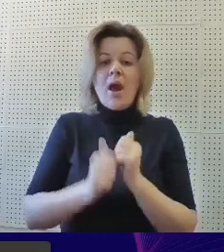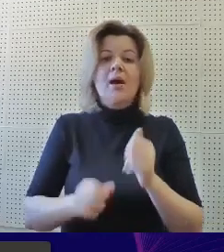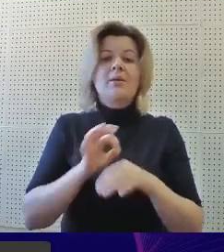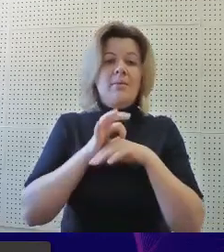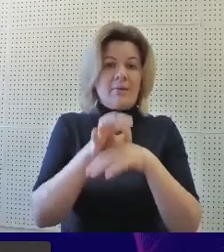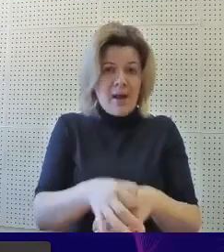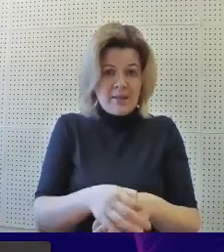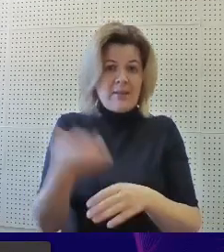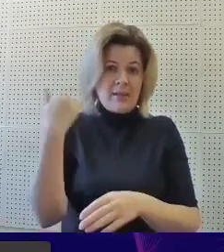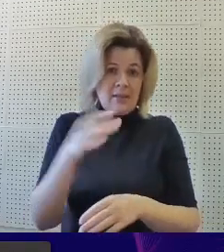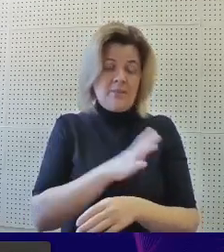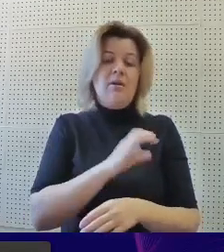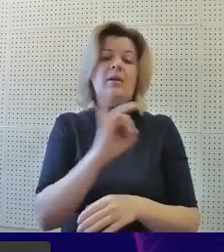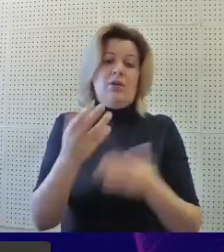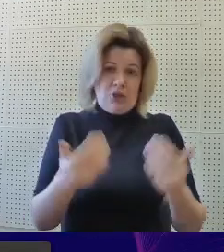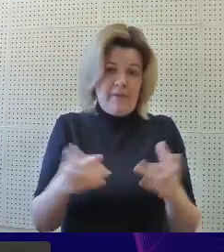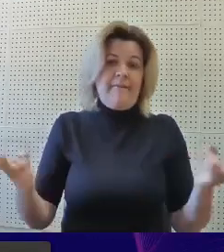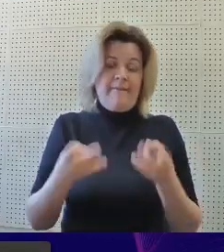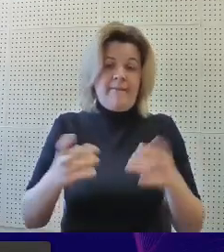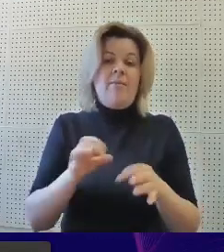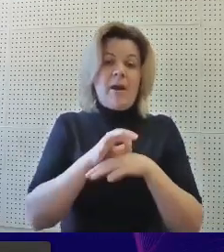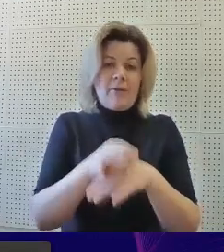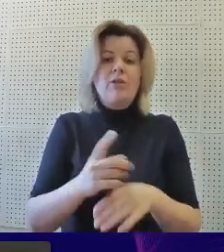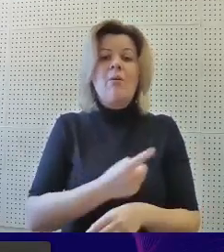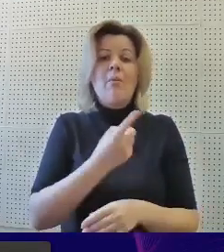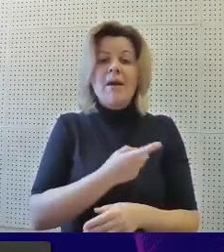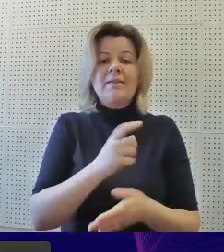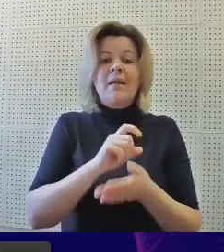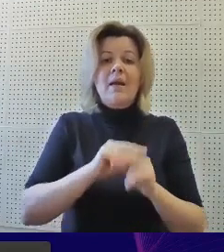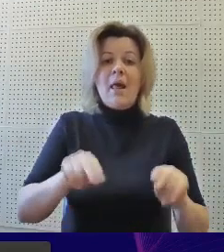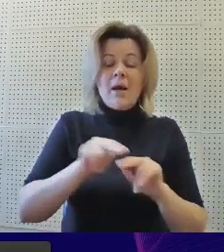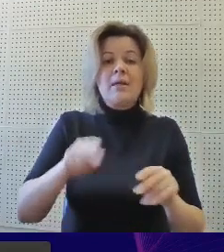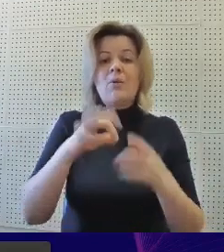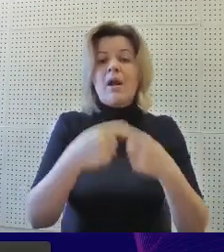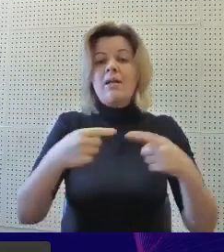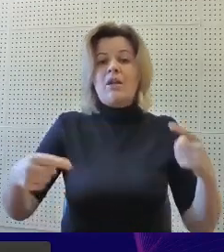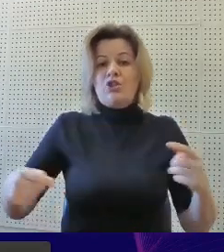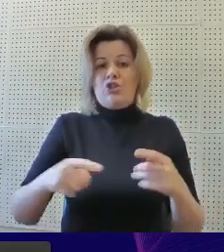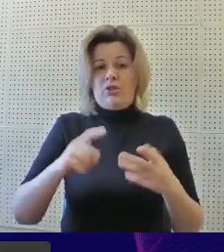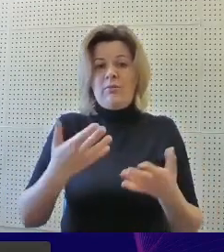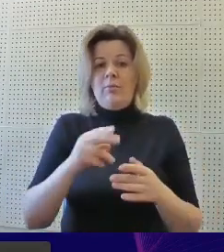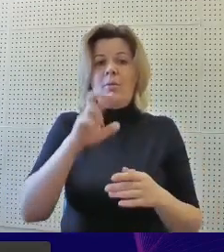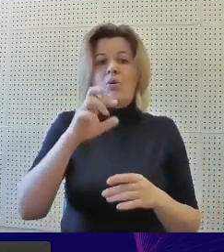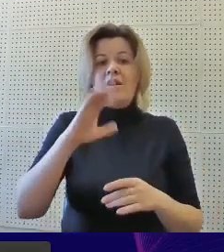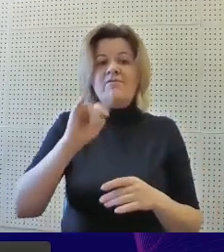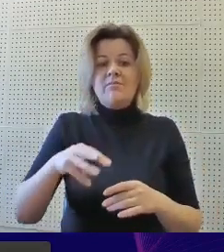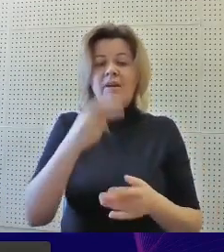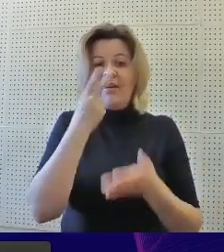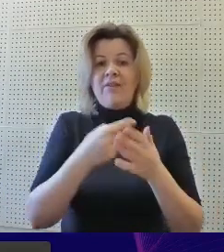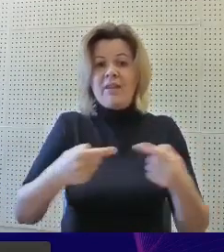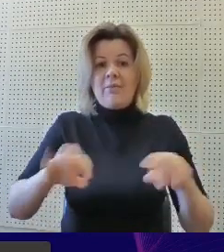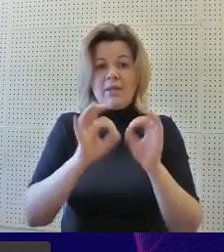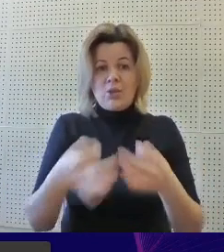Регулярно проводились и проводятся мастер-классы по различным боевым видам искусств. Ведущим